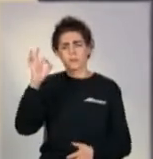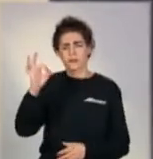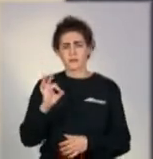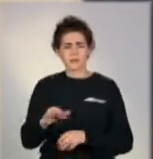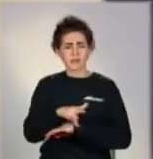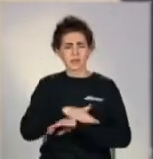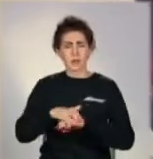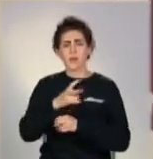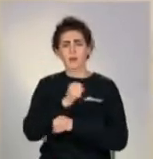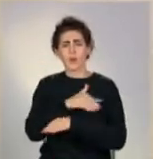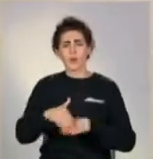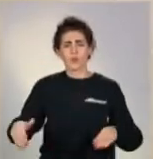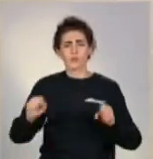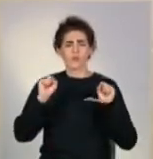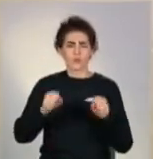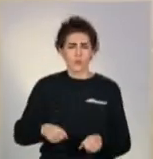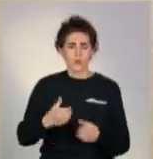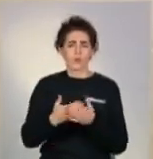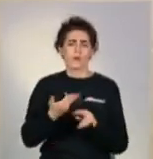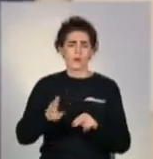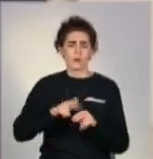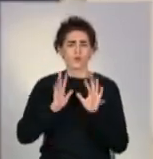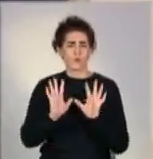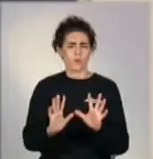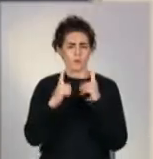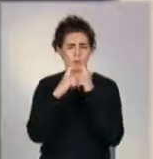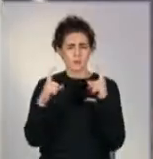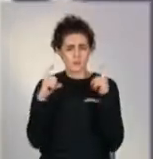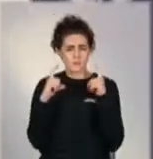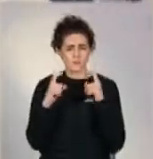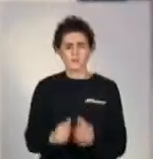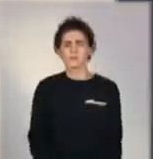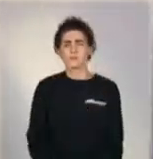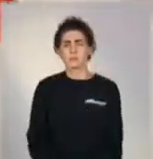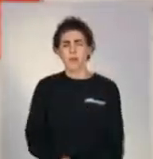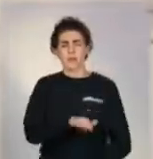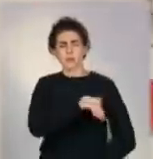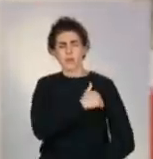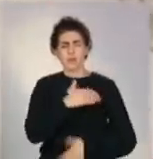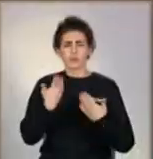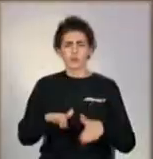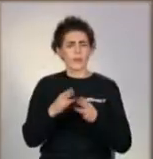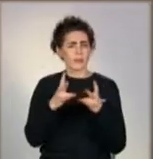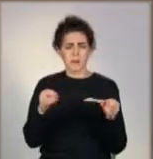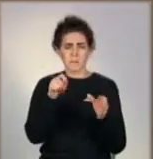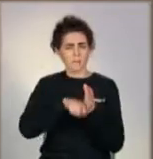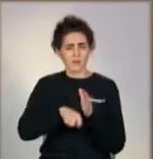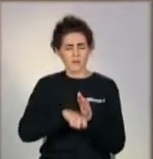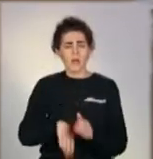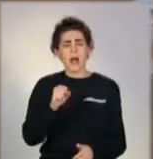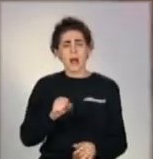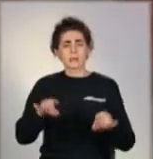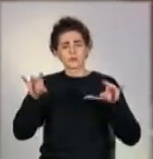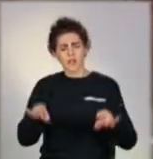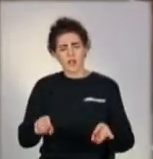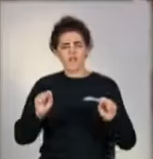на вулиці у будь-якому приміщенні потрібно ходити у масці. Але температуру при вході вже не вимірюють. А от в ресторани